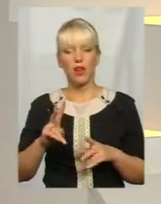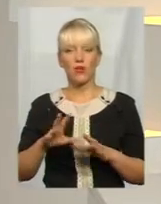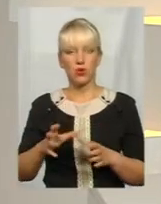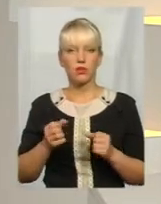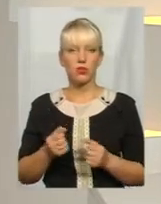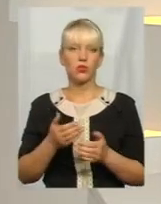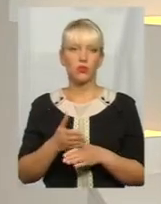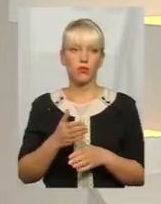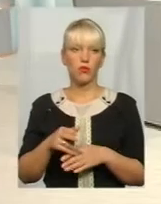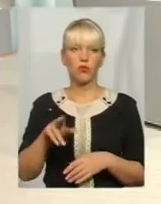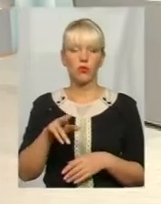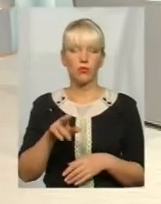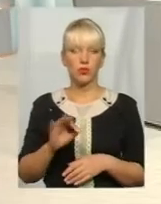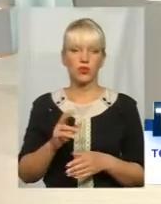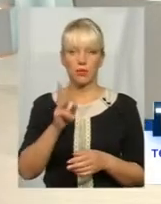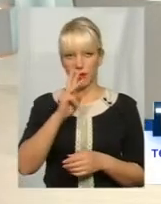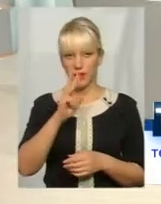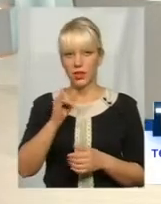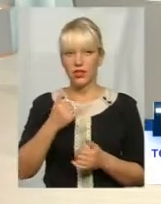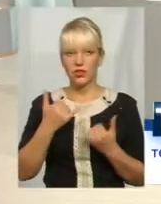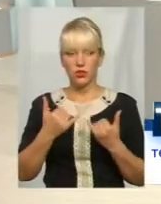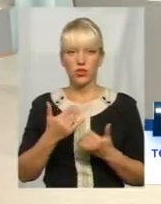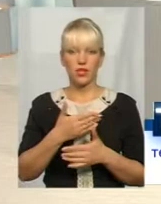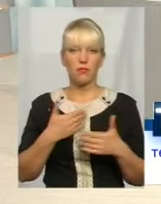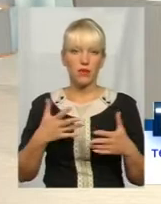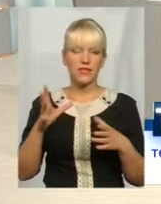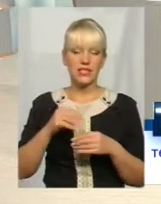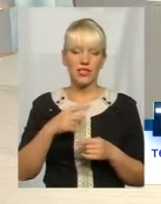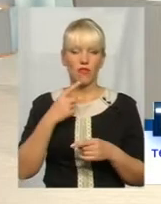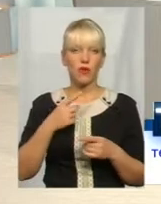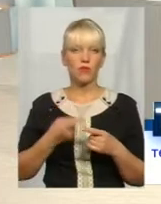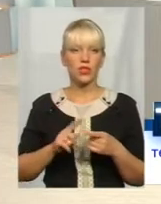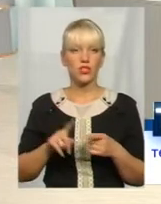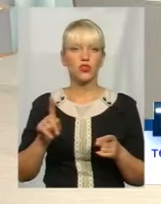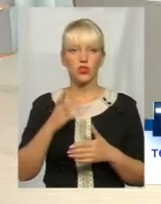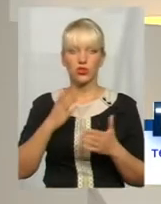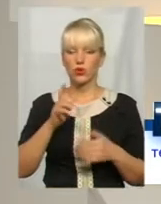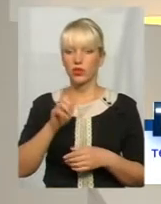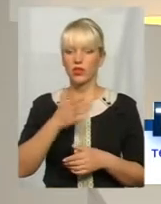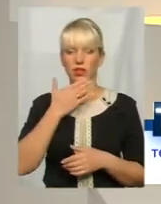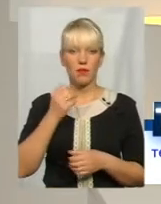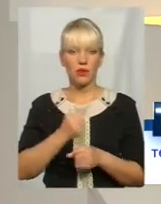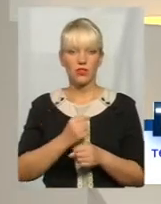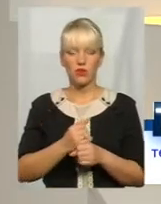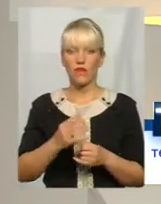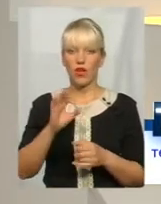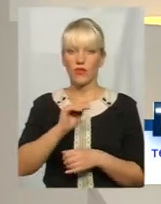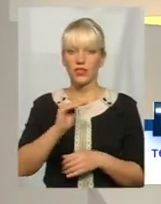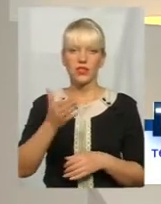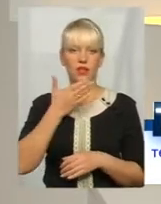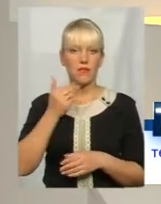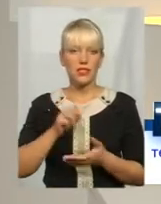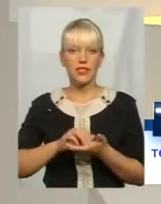допомогу до зарплати. І ми сьогодні зводимо все до того, що якщо людина не працювала офіційно, не має запису в трудовій